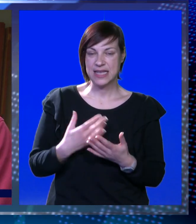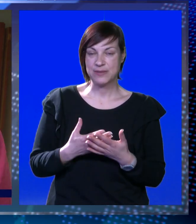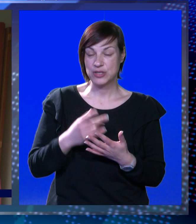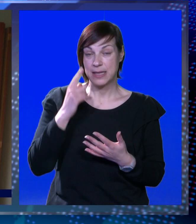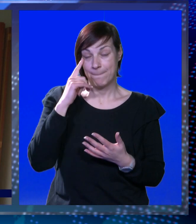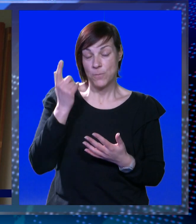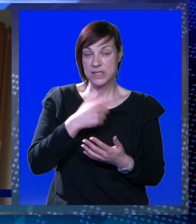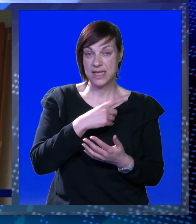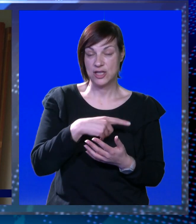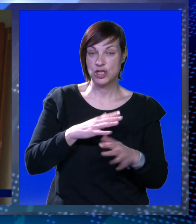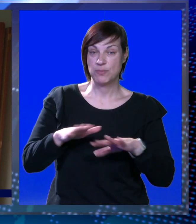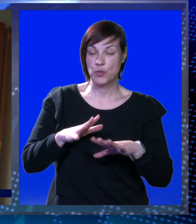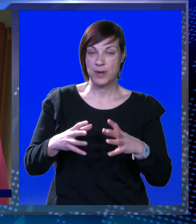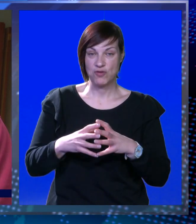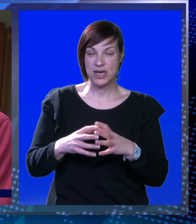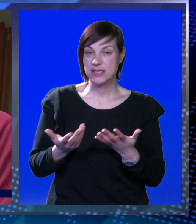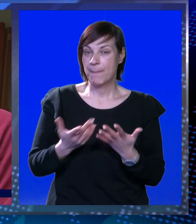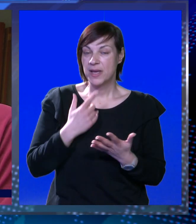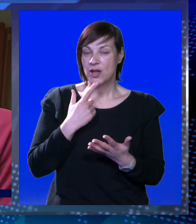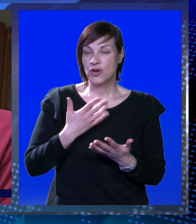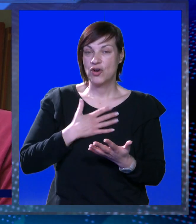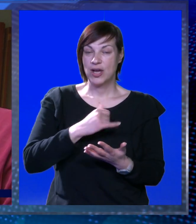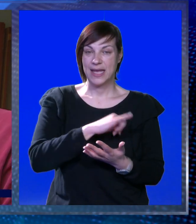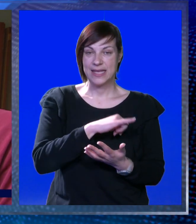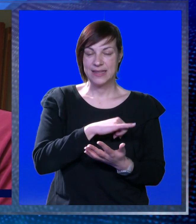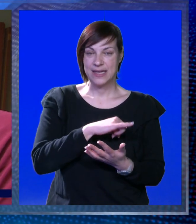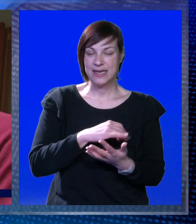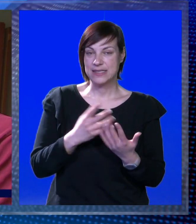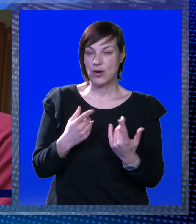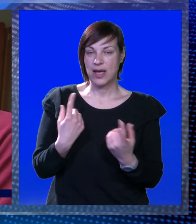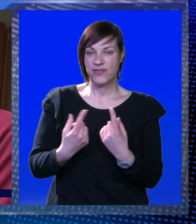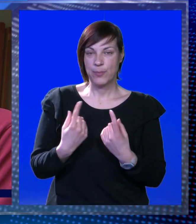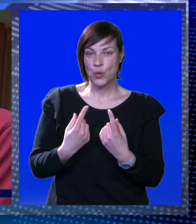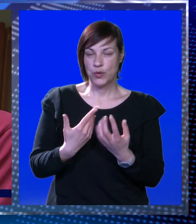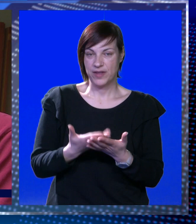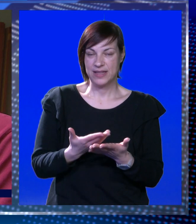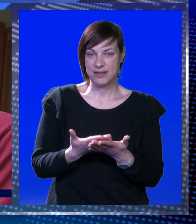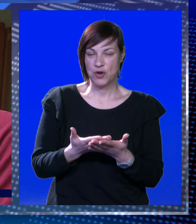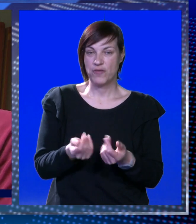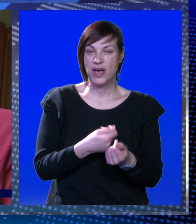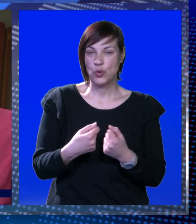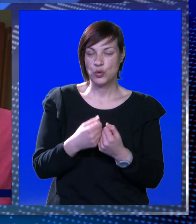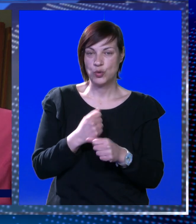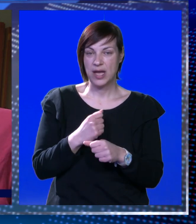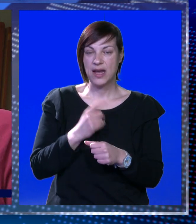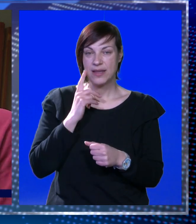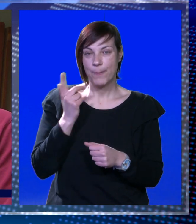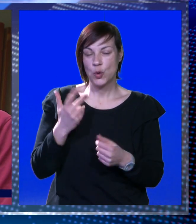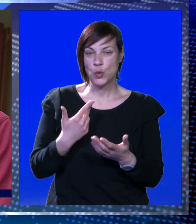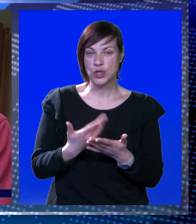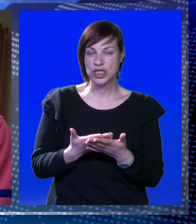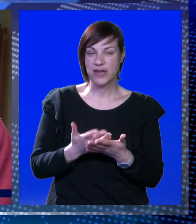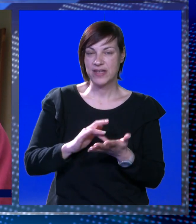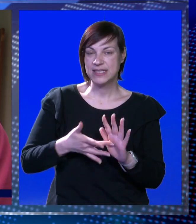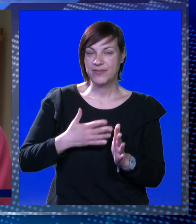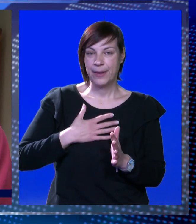uglednike i upravu gradsku, nego za bilo koga koga interesira u kojim uvjetima. Evo, ova udruga radi i pokušava